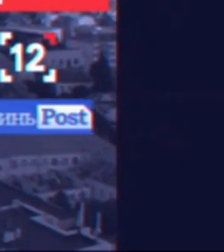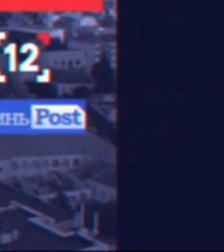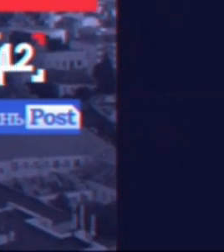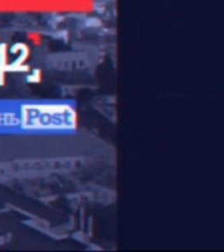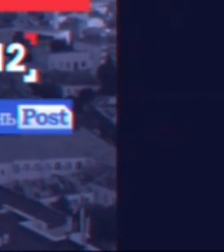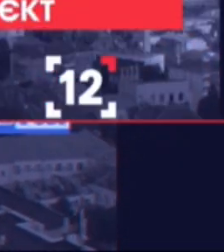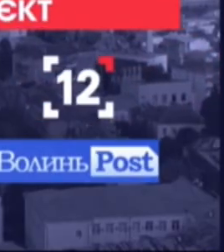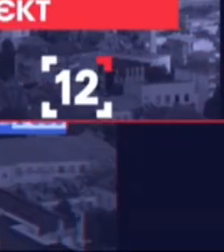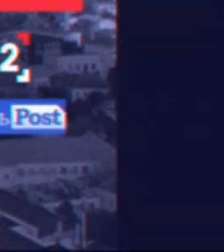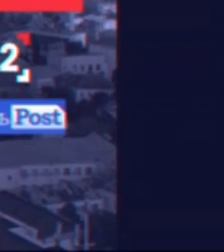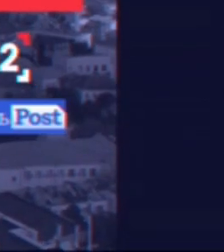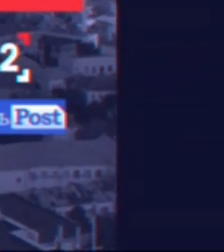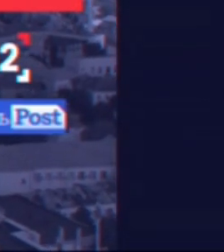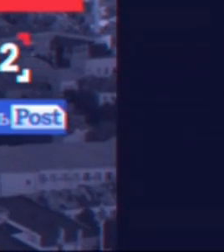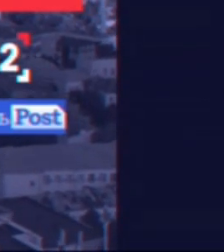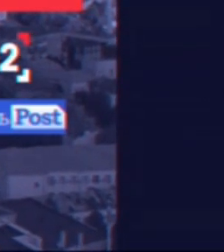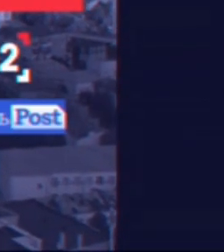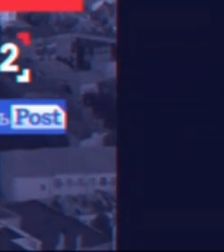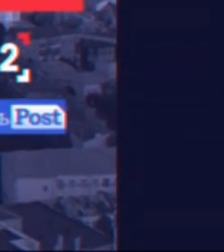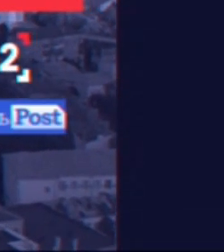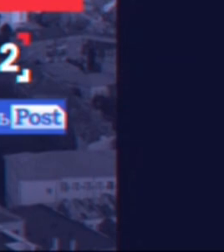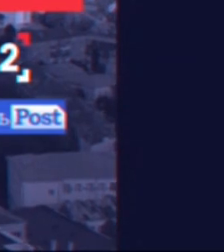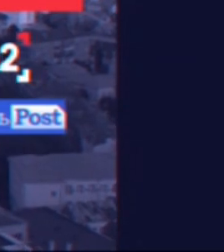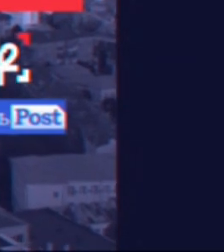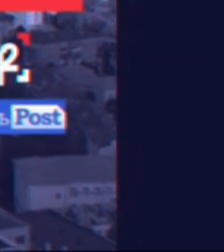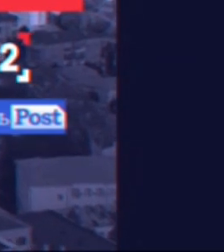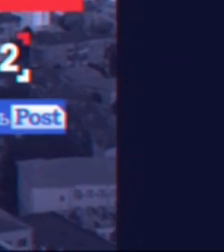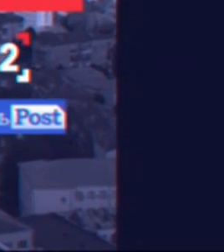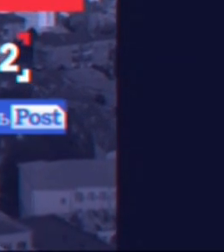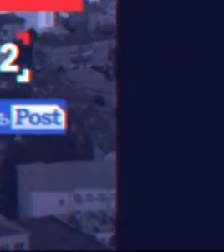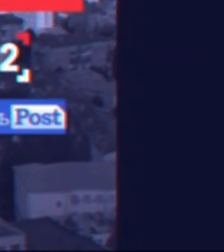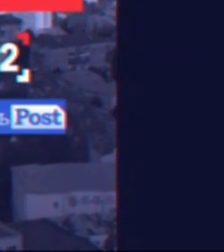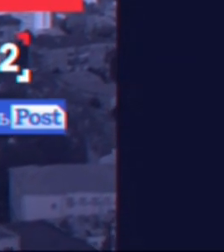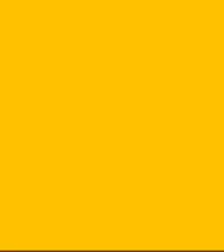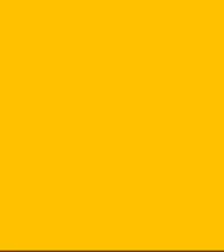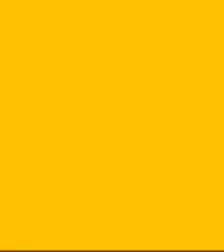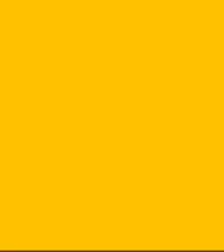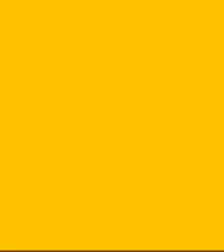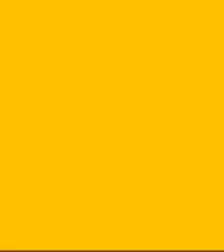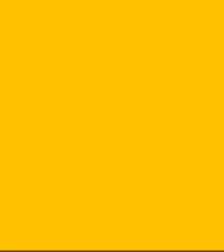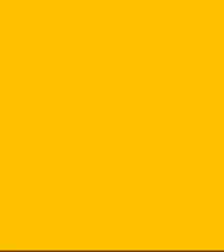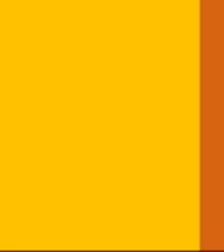четверга, 25 листопада, о 19.30. Проєкт «Життя в червоній зоні».